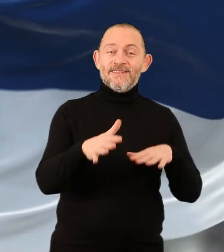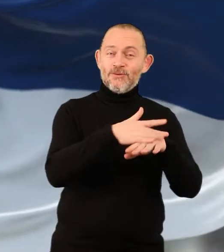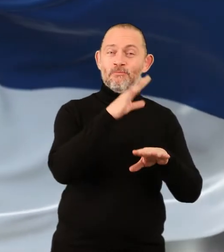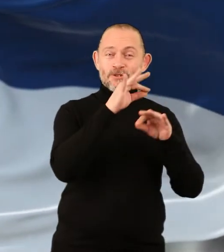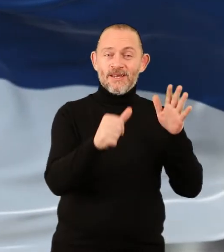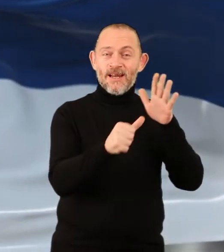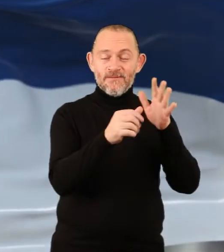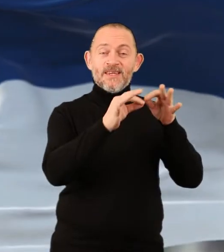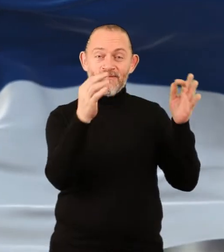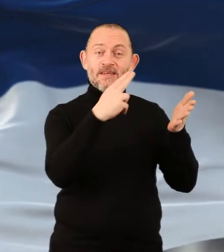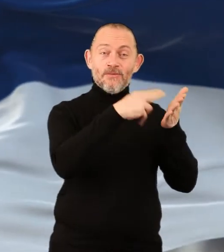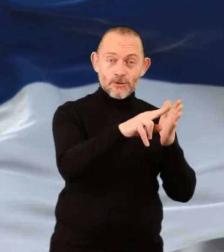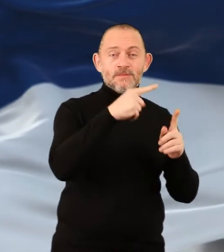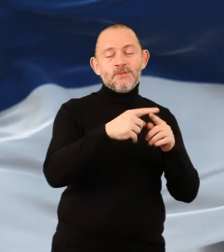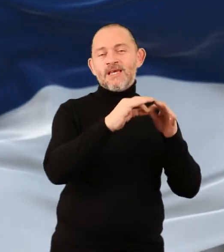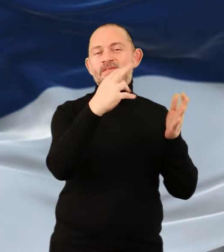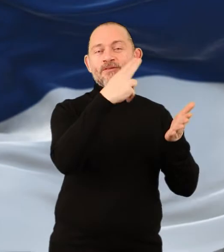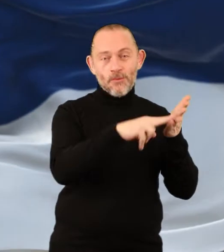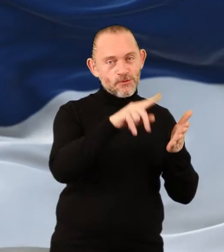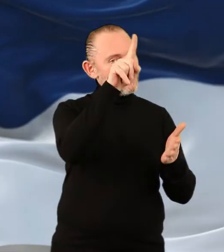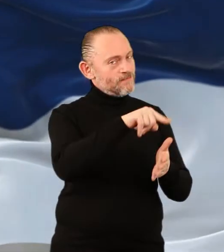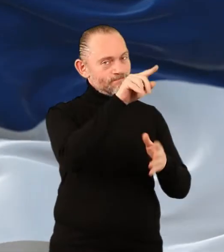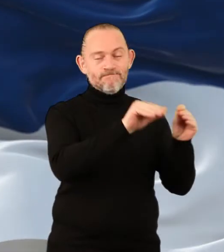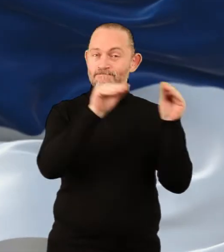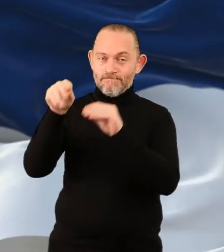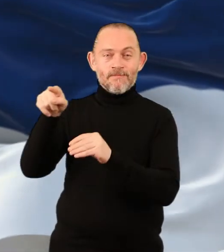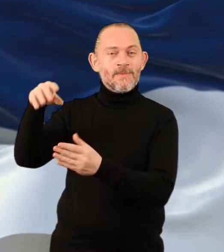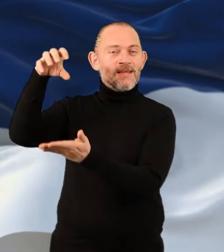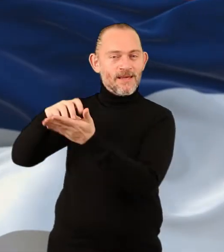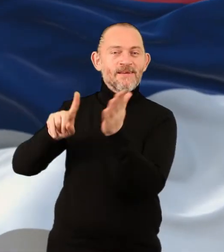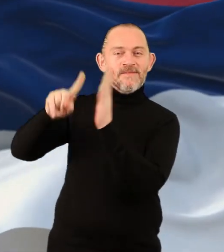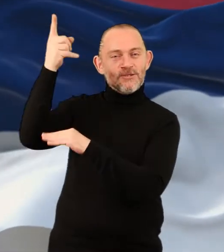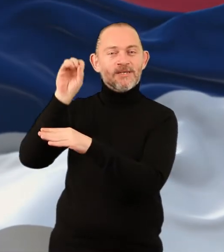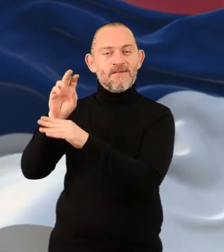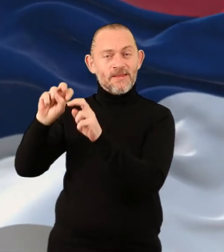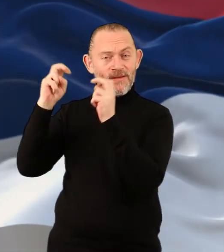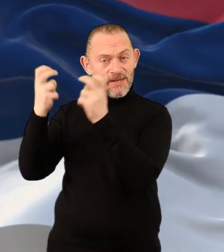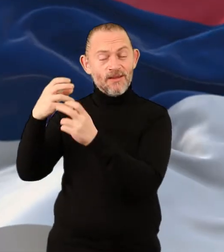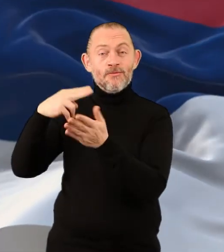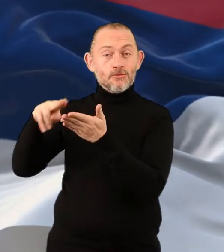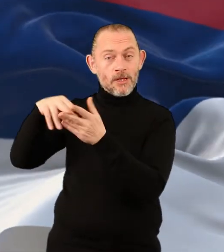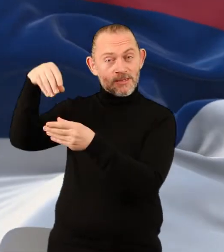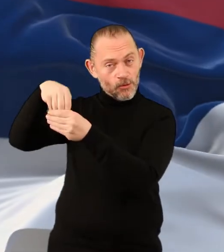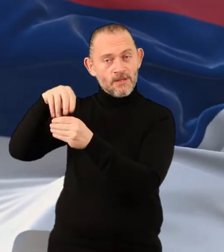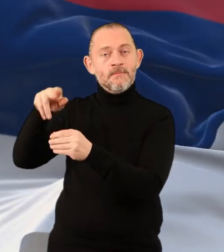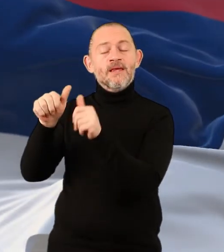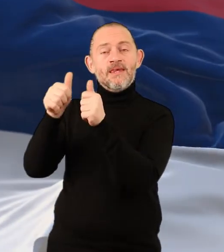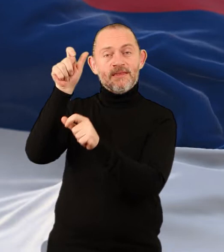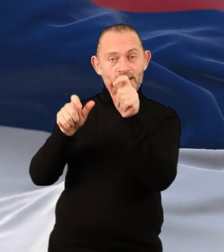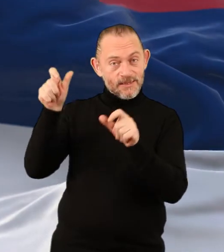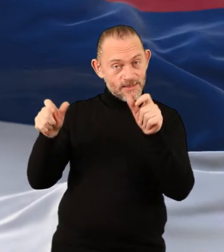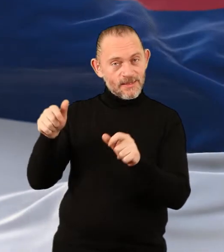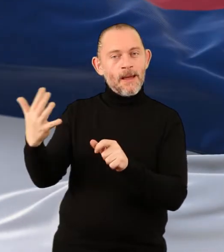Glavne javne tužioce i javne tužioce više neće birati Narodna skupština, već visoki savet tužilaštva koji čini 11